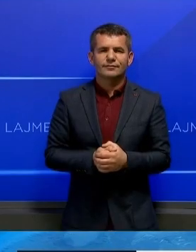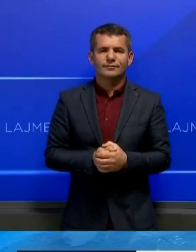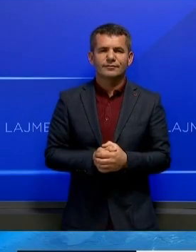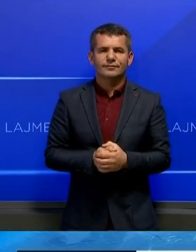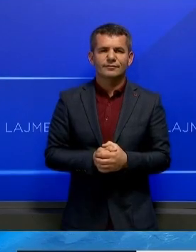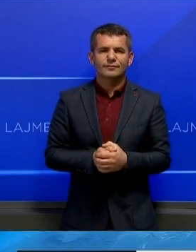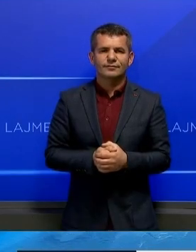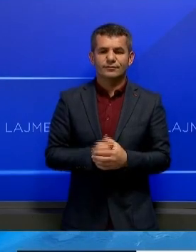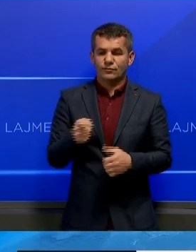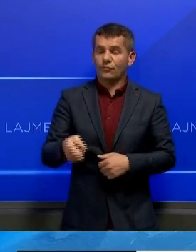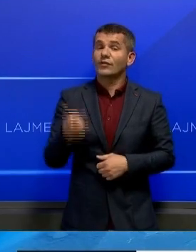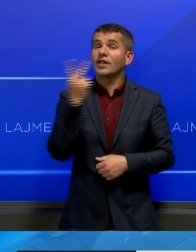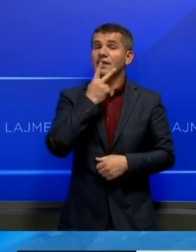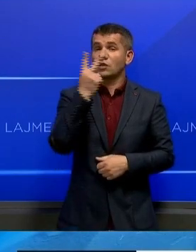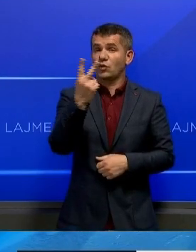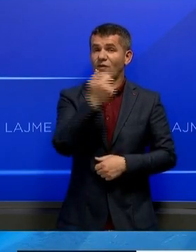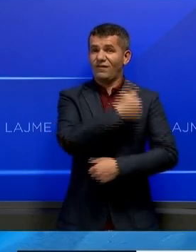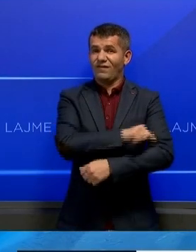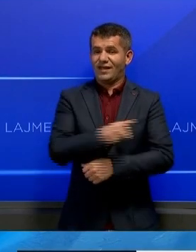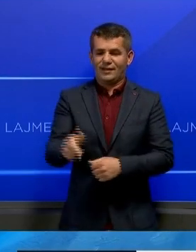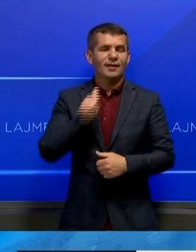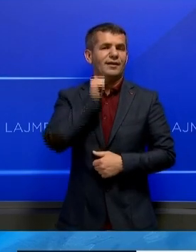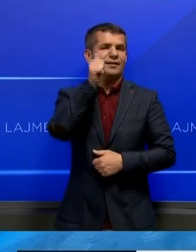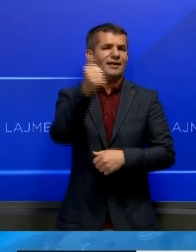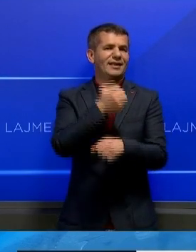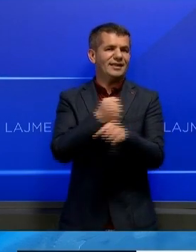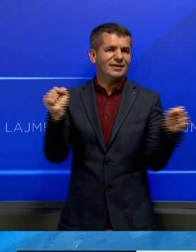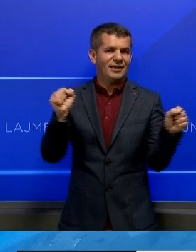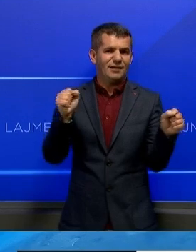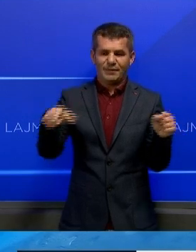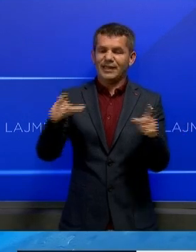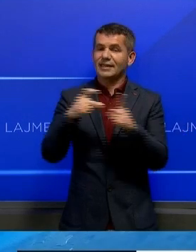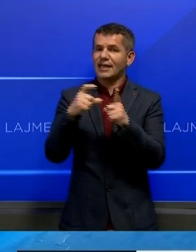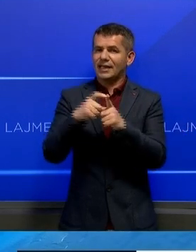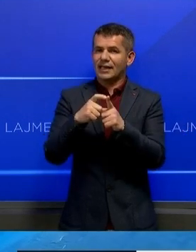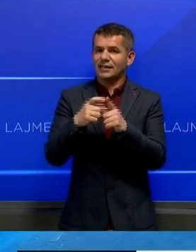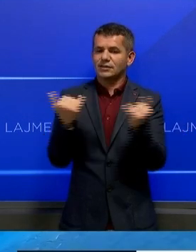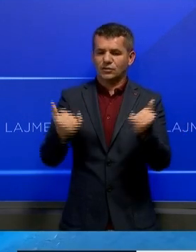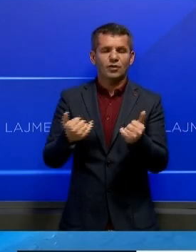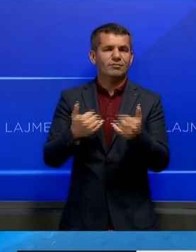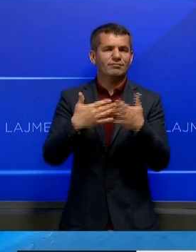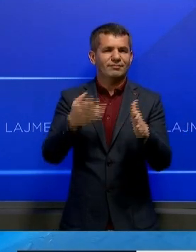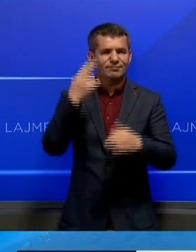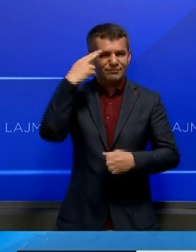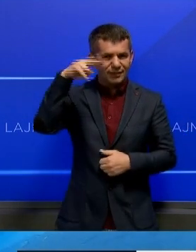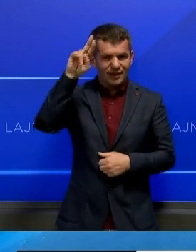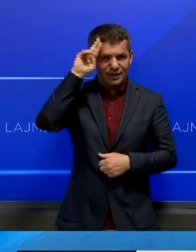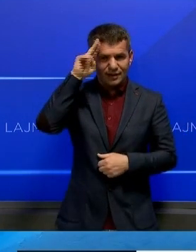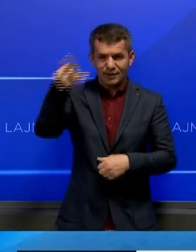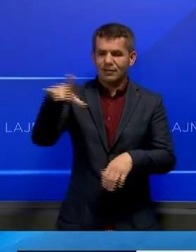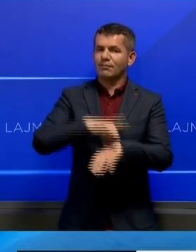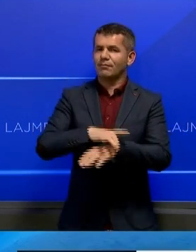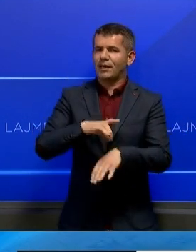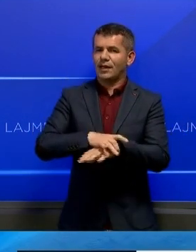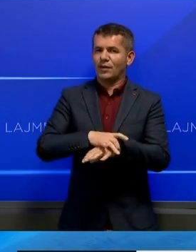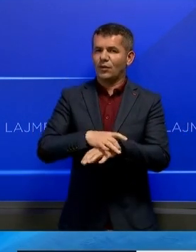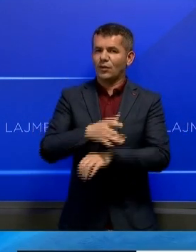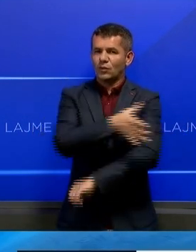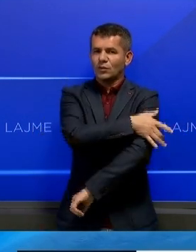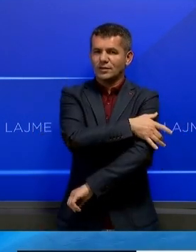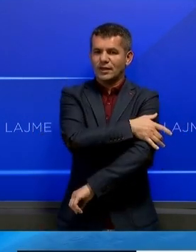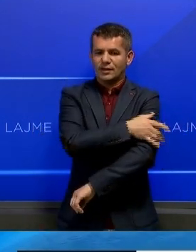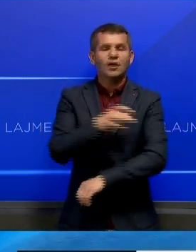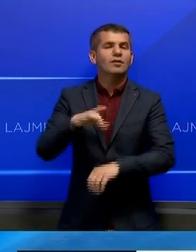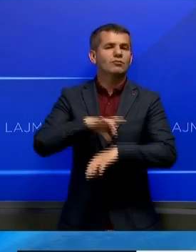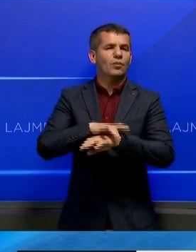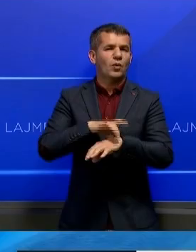Në 22 vjetorin e ditës të shlirimit të Drenasit është përuruar shtatorja e mjeku të uqëkës, doktor Hafir